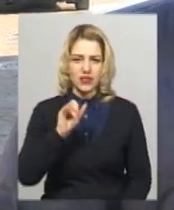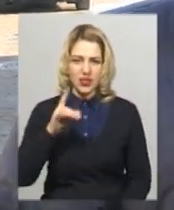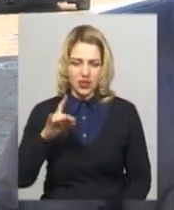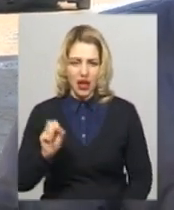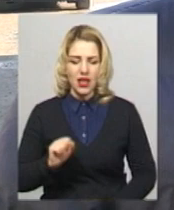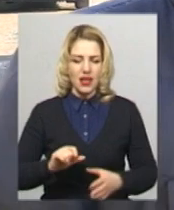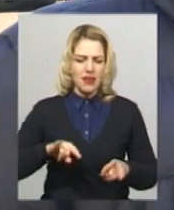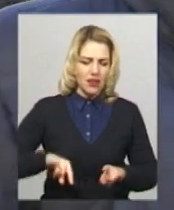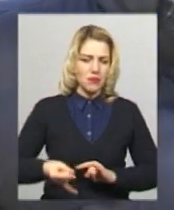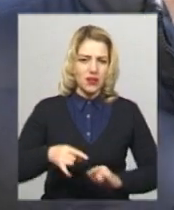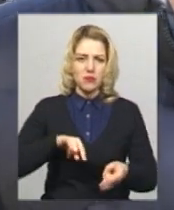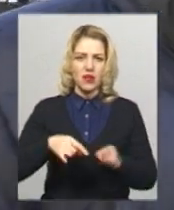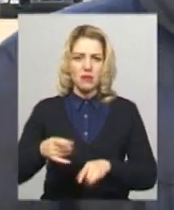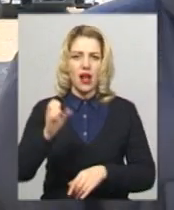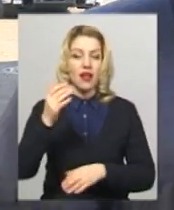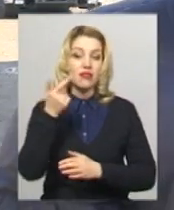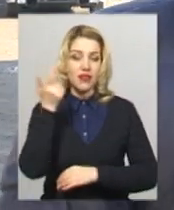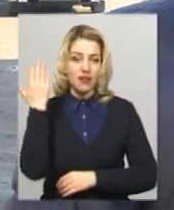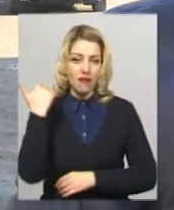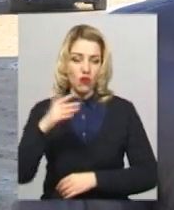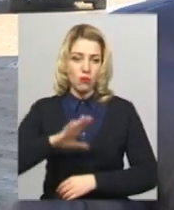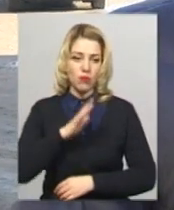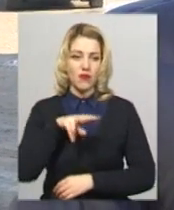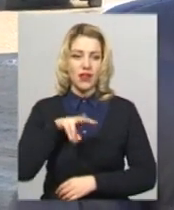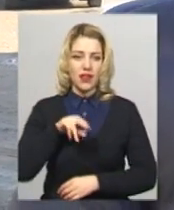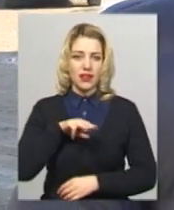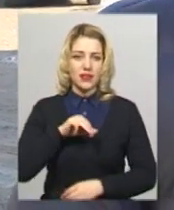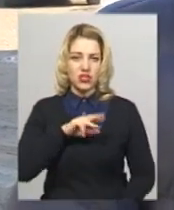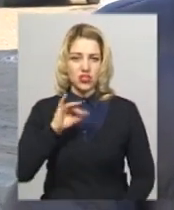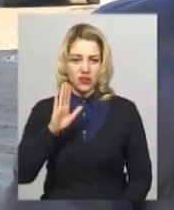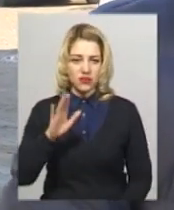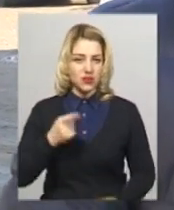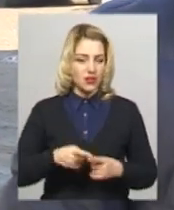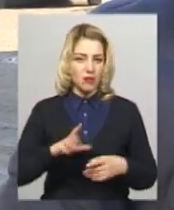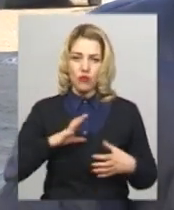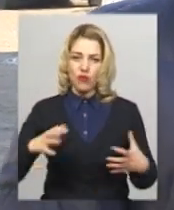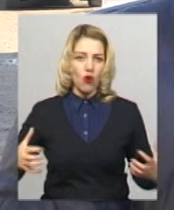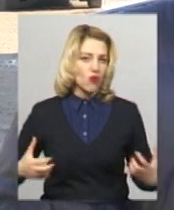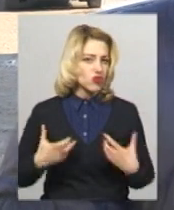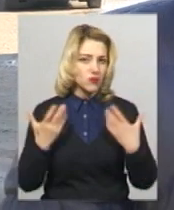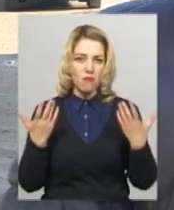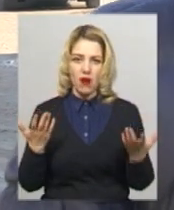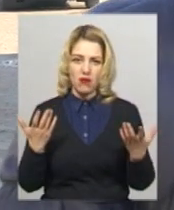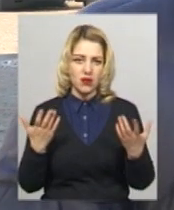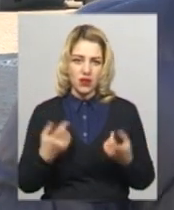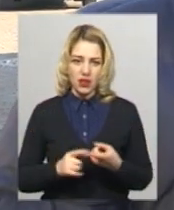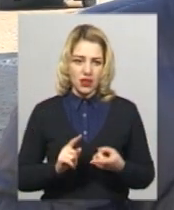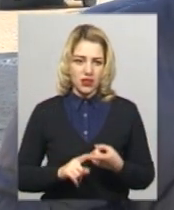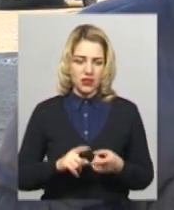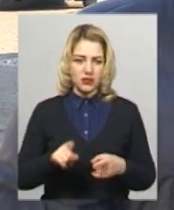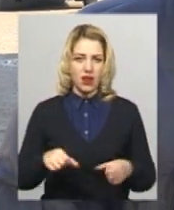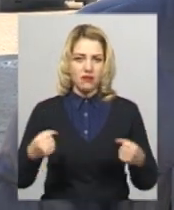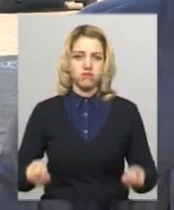ямі. А недавно побував в Литичові. Це був кошмар. Голосковий танкодром,